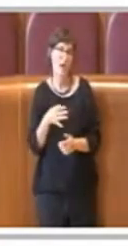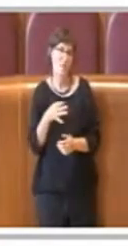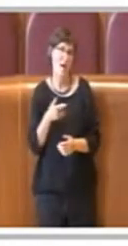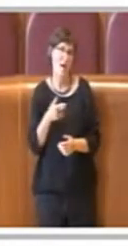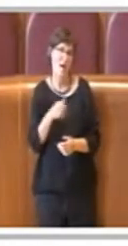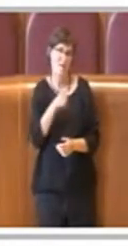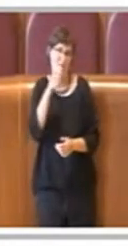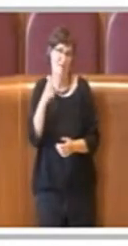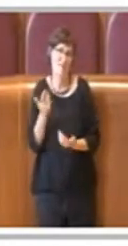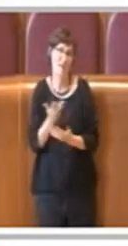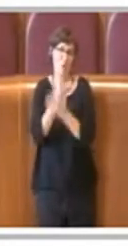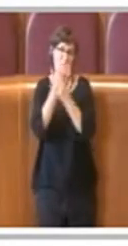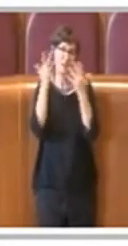perdonatemi. Grazie.